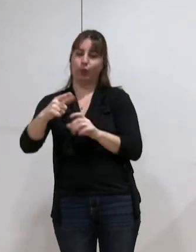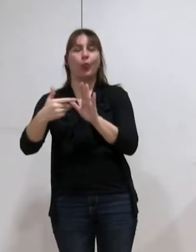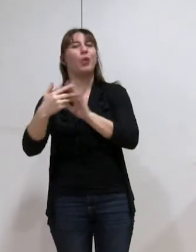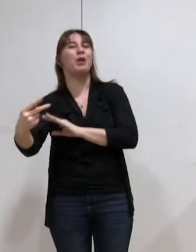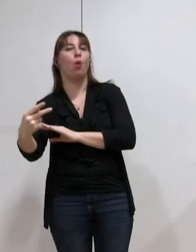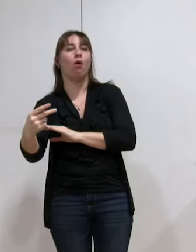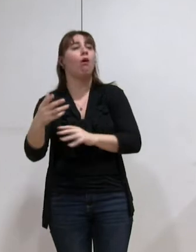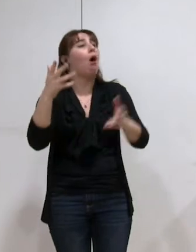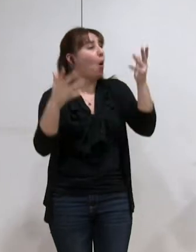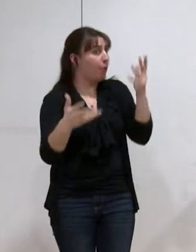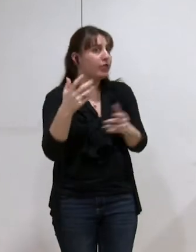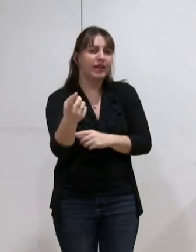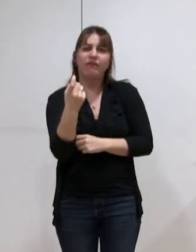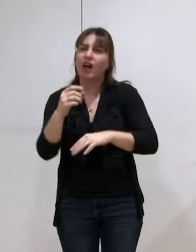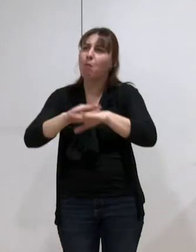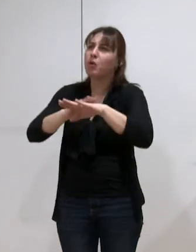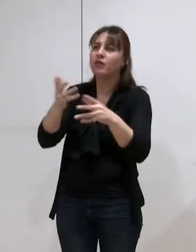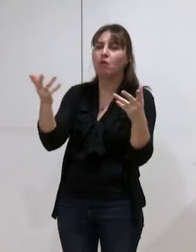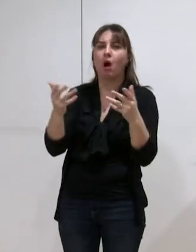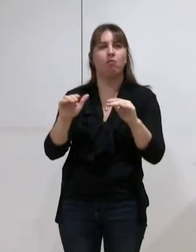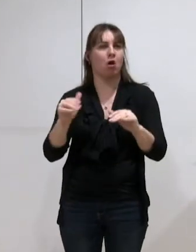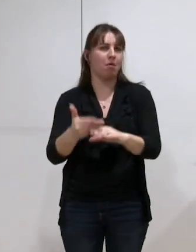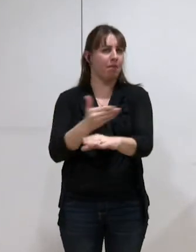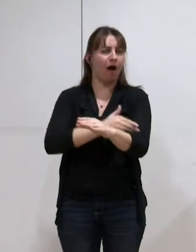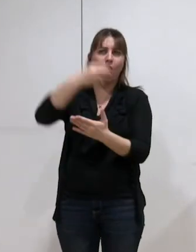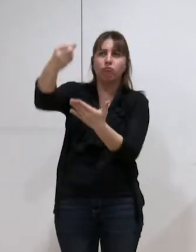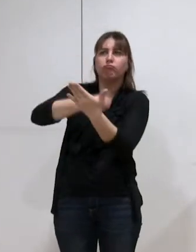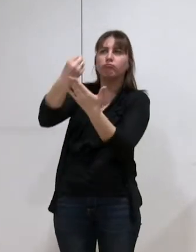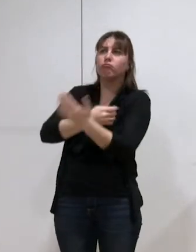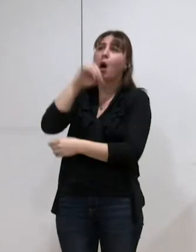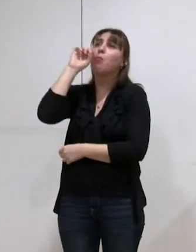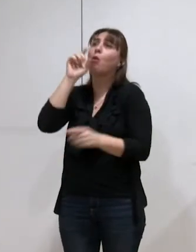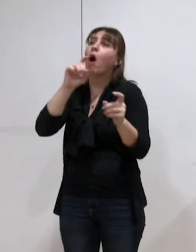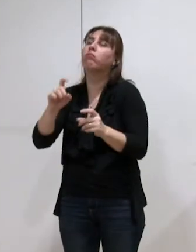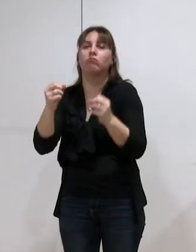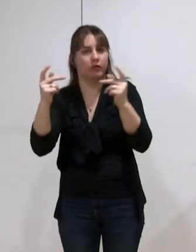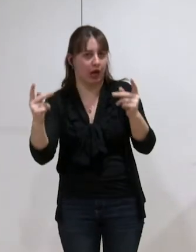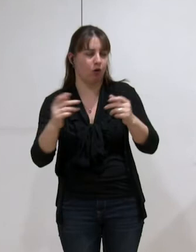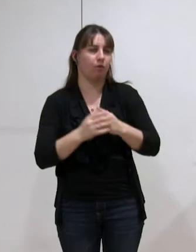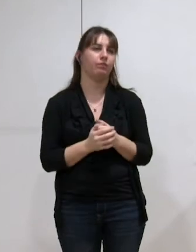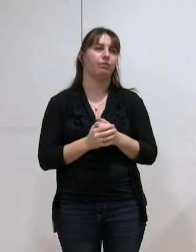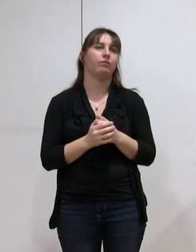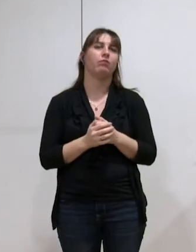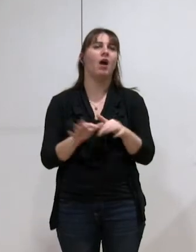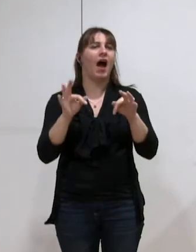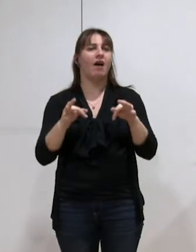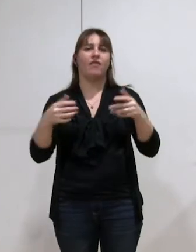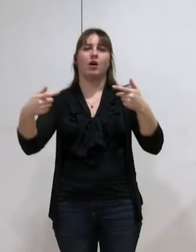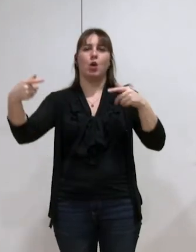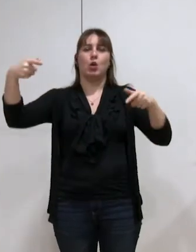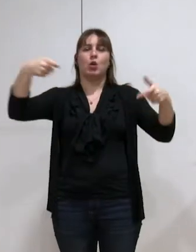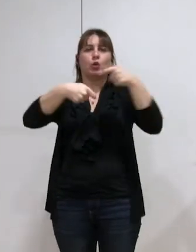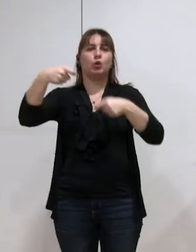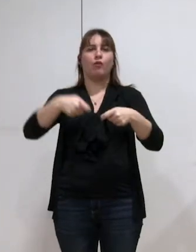Peut-être, il y une explication, mais je pense qu'on mériterait de savoir pourquoi. On nous parle aussi des subventions d'équilibre pour les